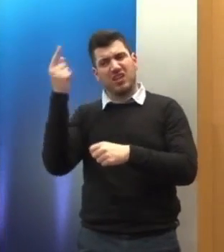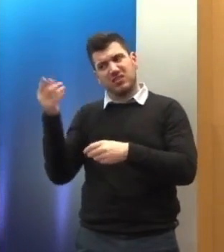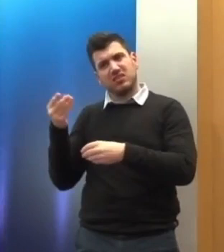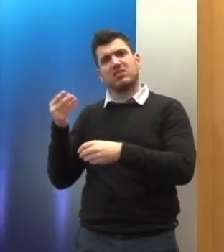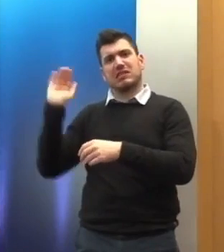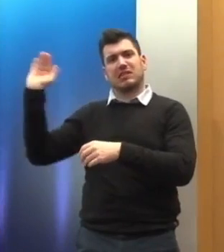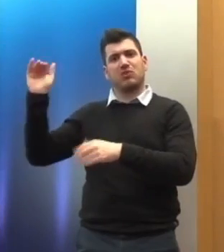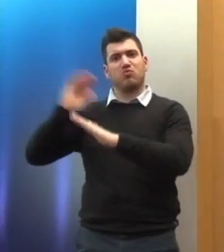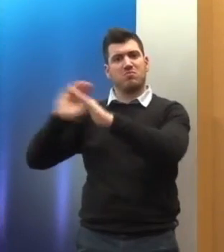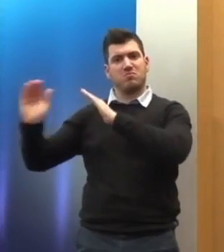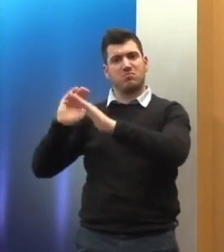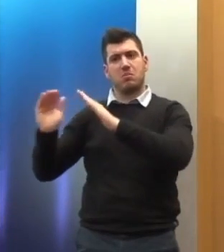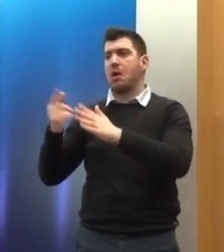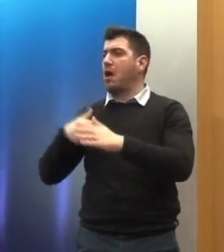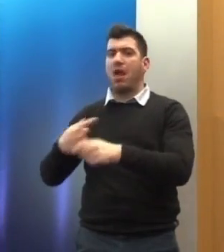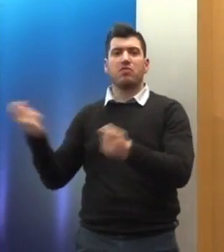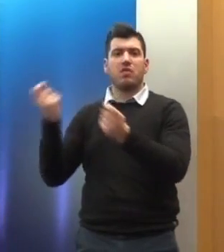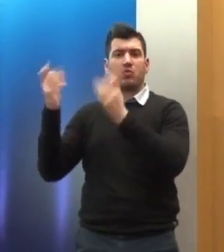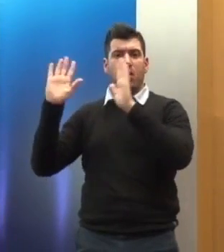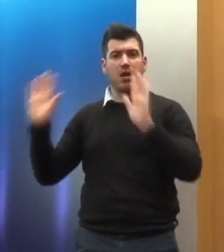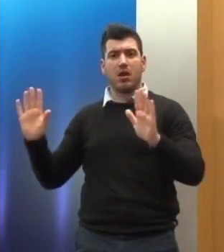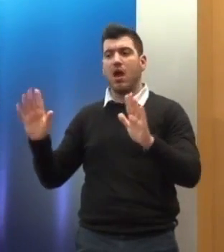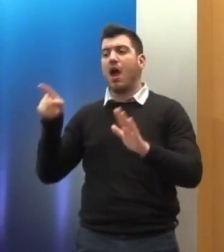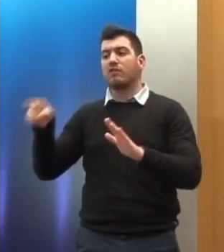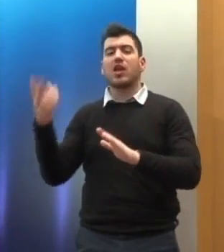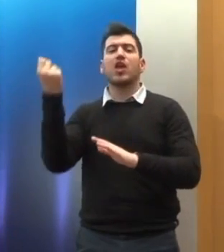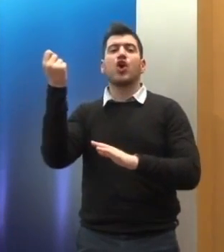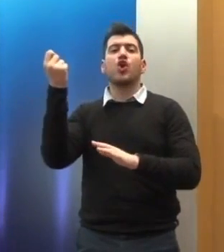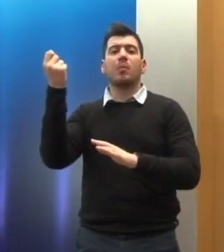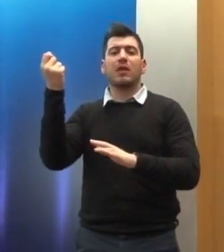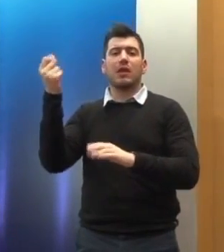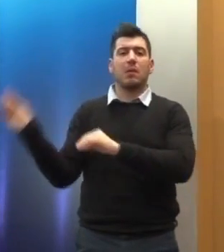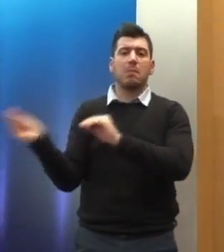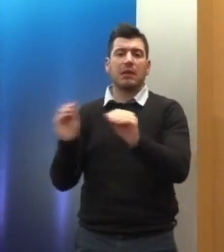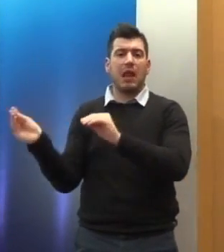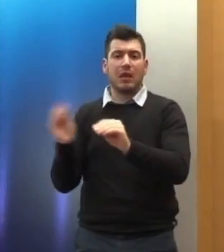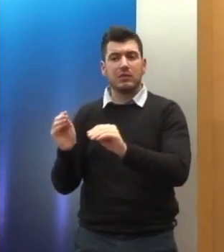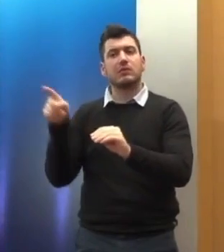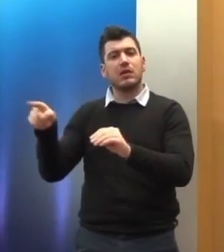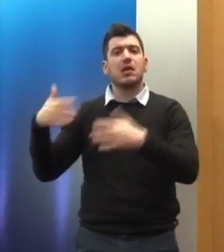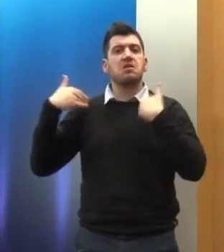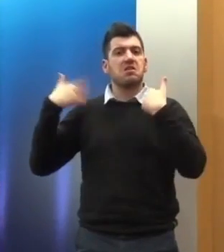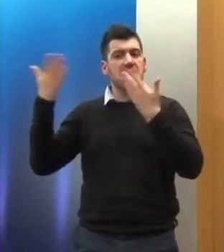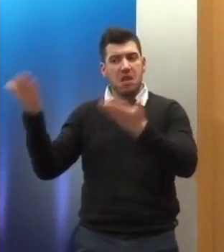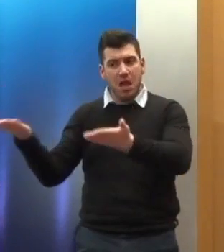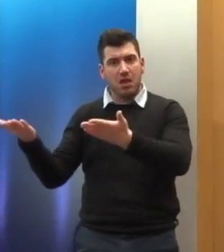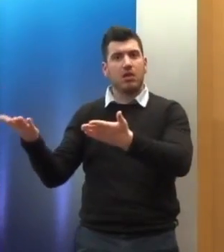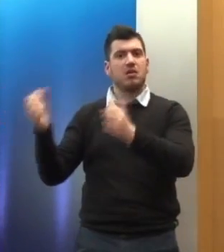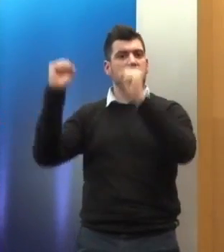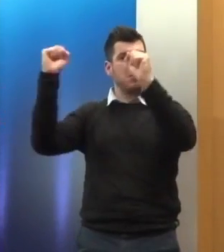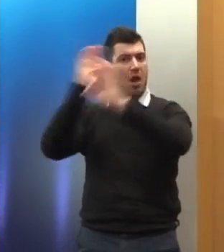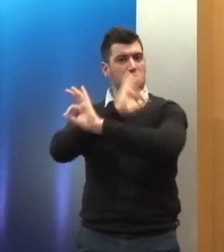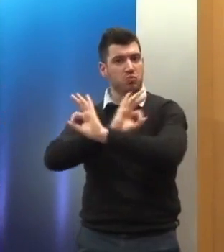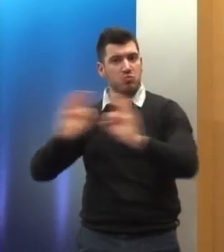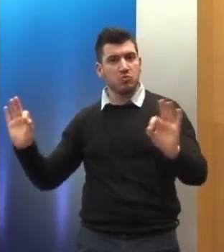δεν διώκονται ούτε είπαν ότι διώκονται από κάποιον. Είναι οικονομική μετανάσταση, είναι νέα παιδιά, σε καλή φυσική κατάσταση, σε καλή υγεία